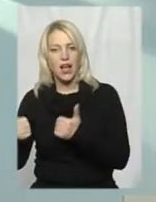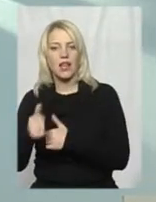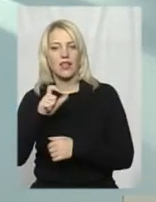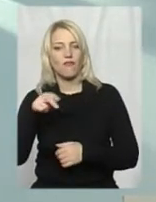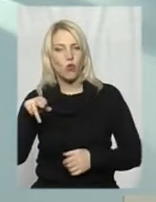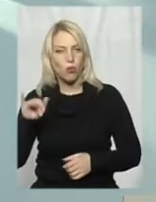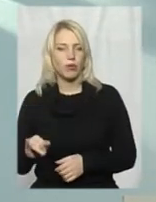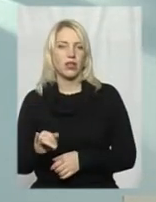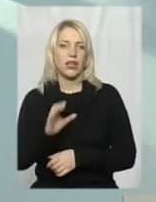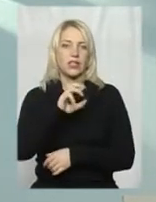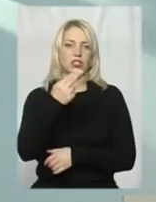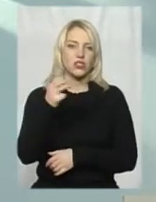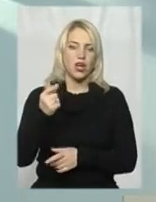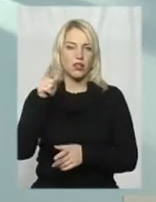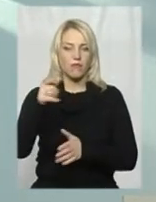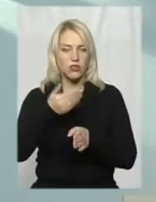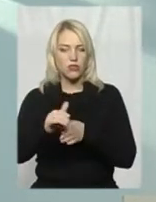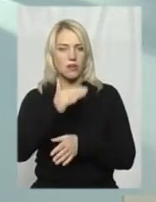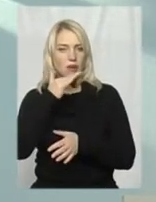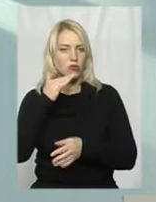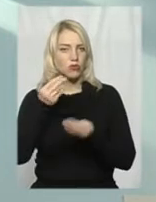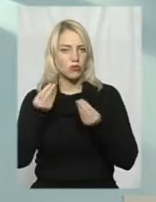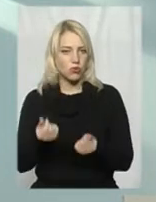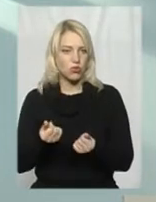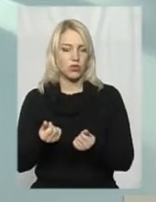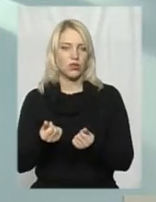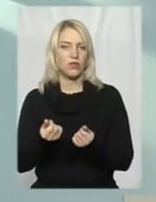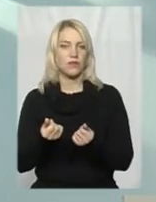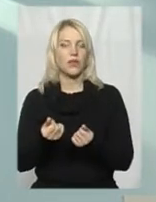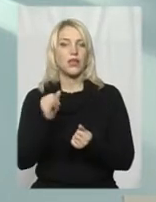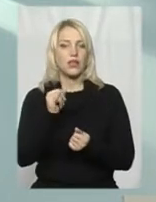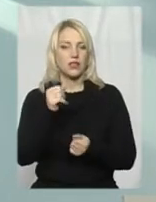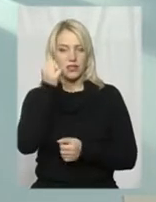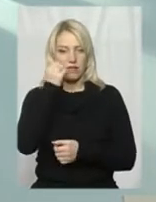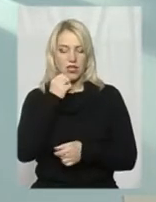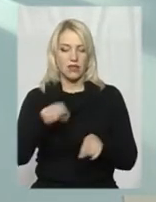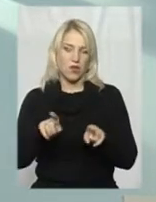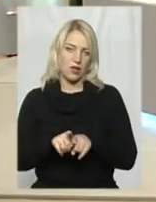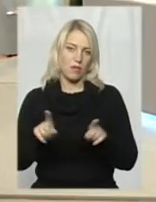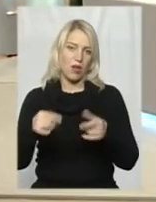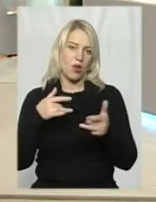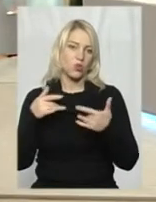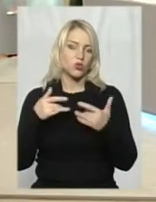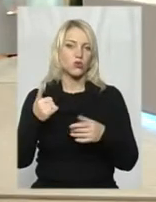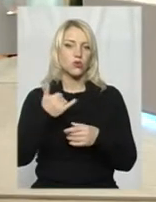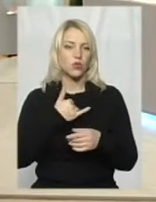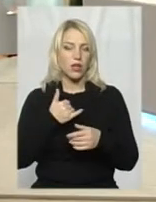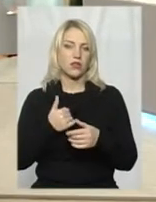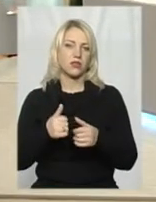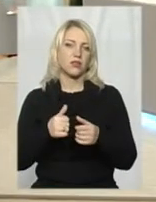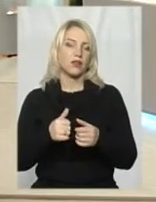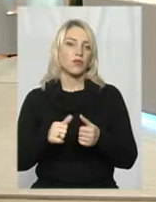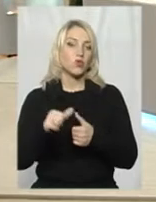Штатах. На це відділяються колосальні гроші. І завдяки таким реконструкціям, і в нас, зокрема,